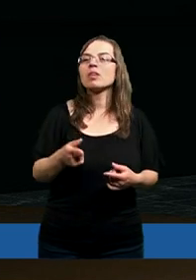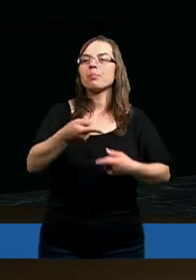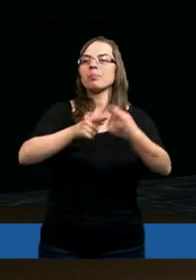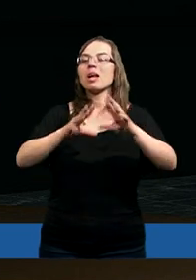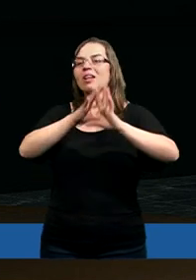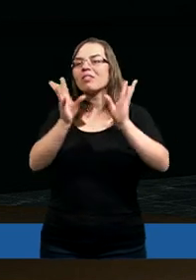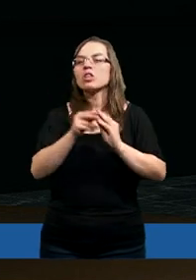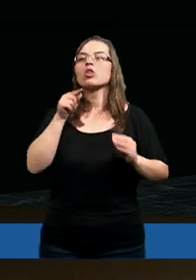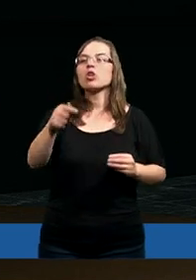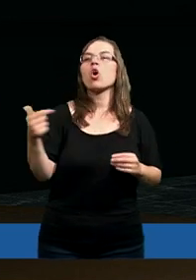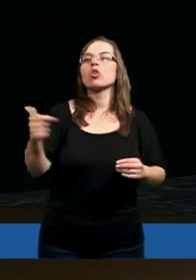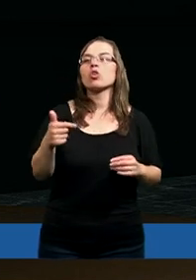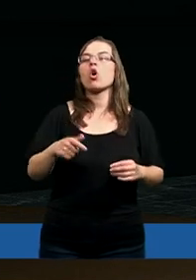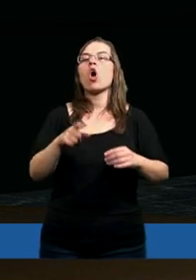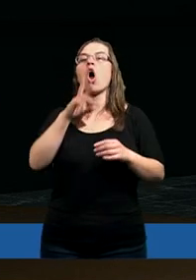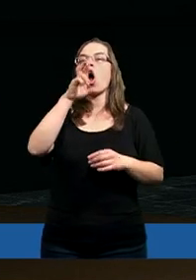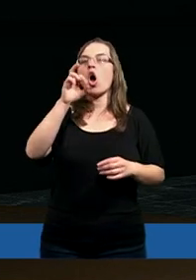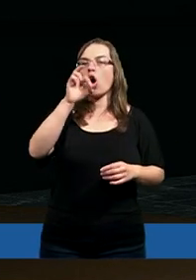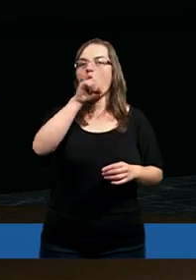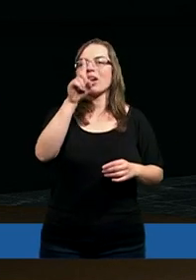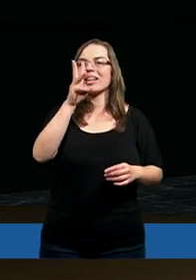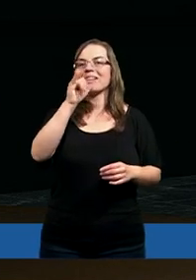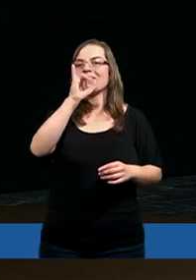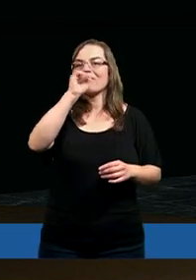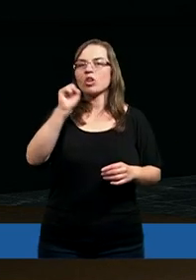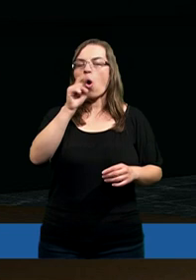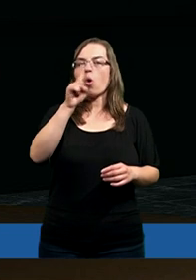przede wszystkim to dotyczy rozwiązłości,